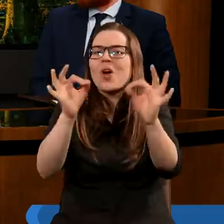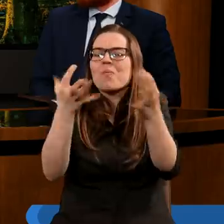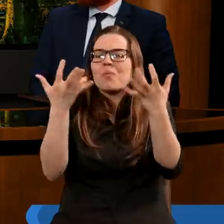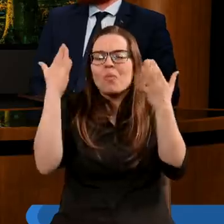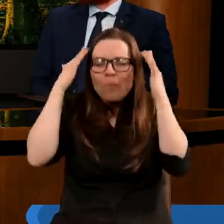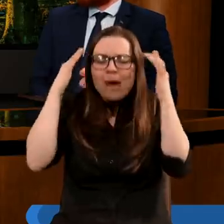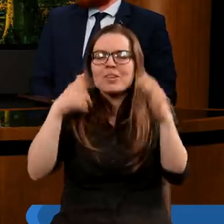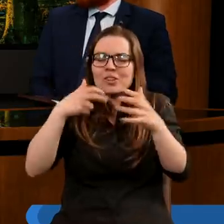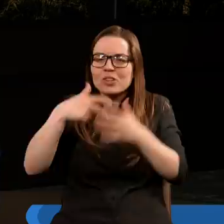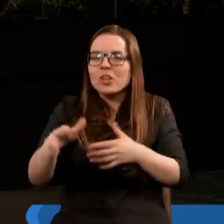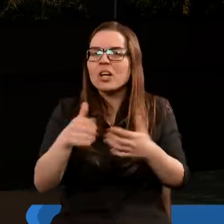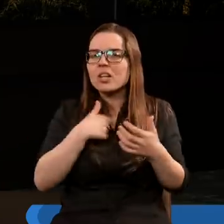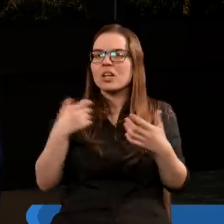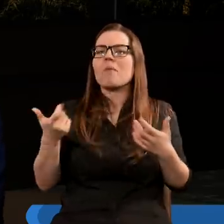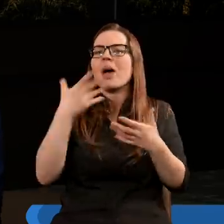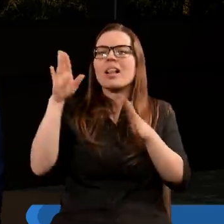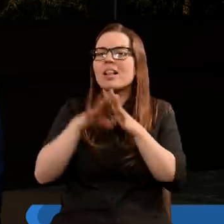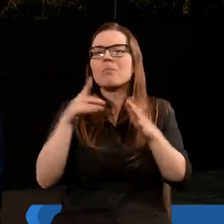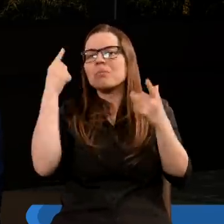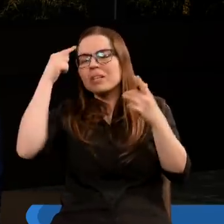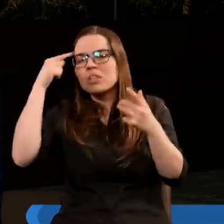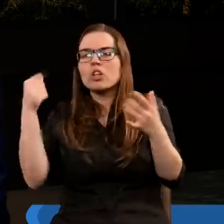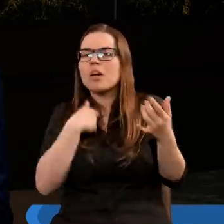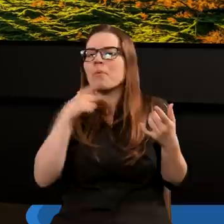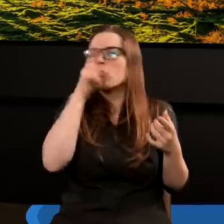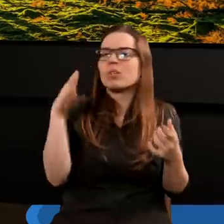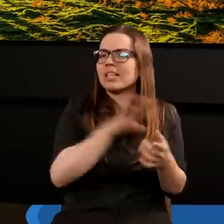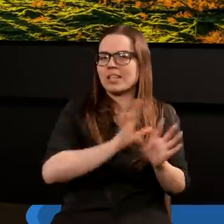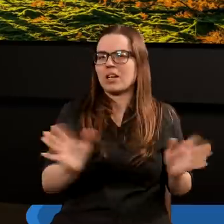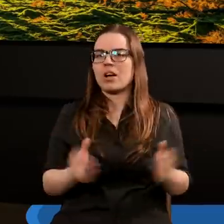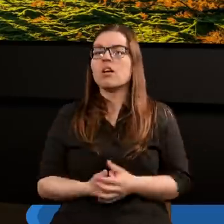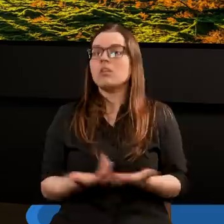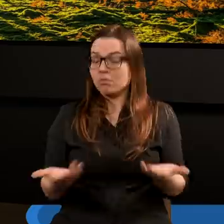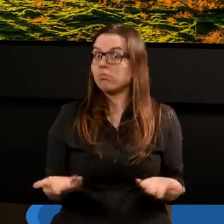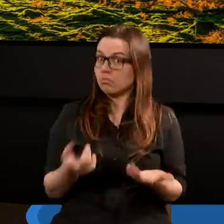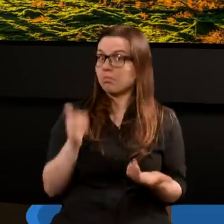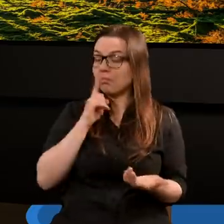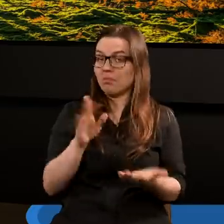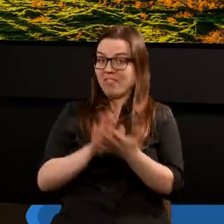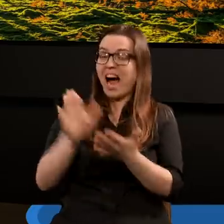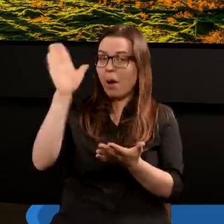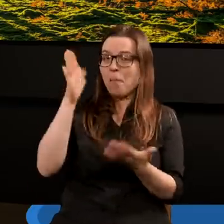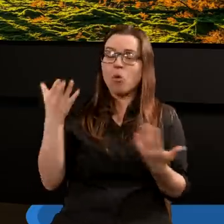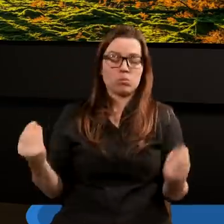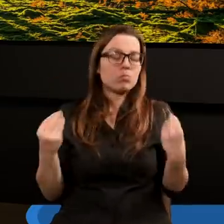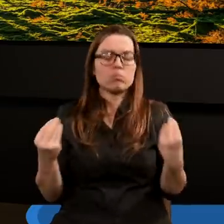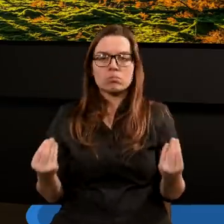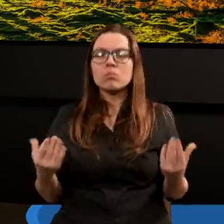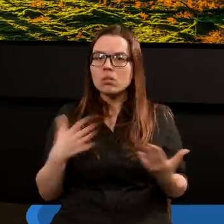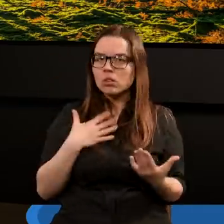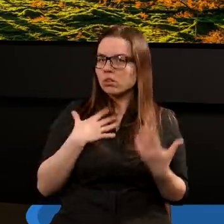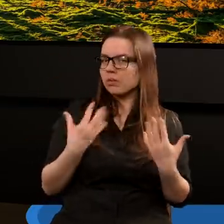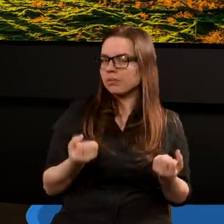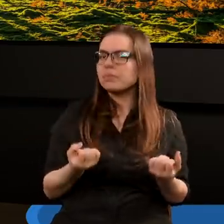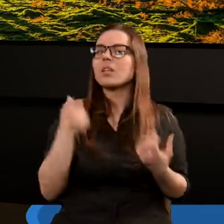upamiętania, czyli aby jak najmniej musiało zginąć. Chwała Bogu, tak jest. Na pewno na to czeka, bo chcę, żeby wszyscy